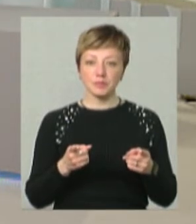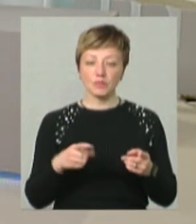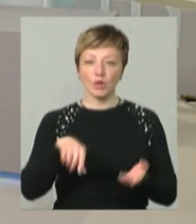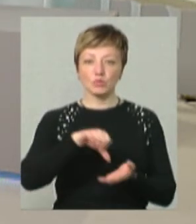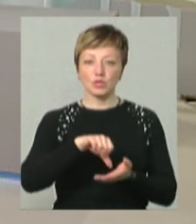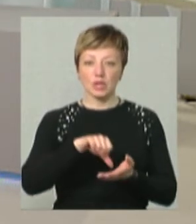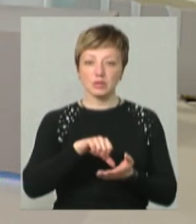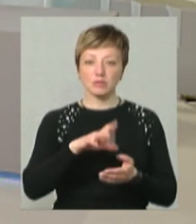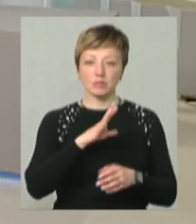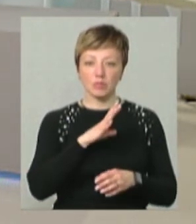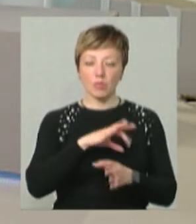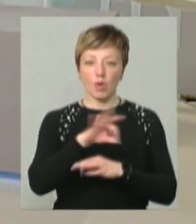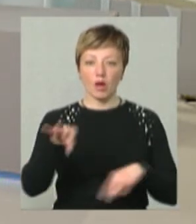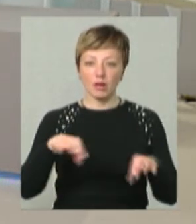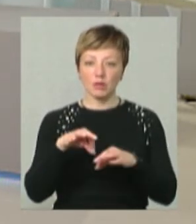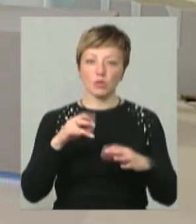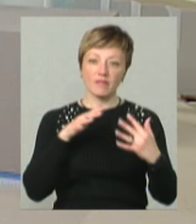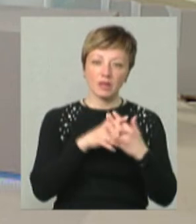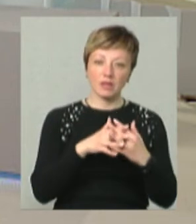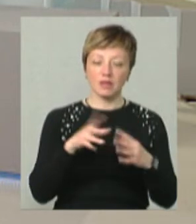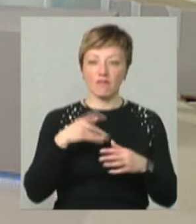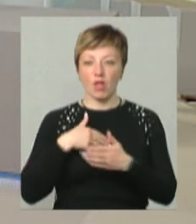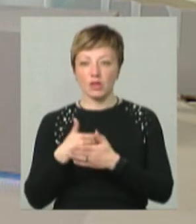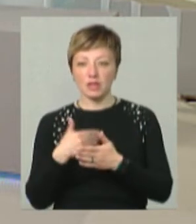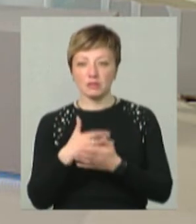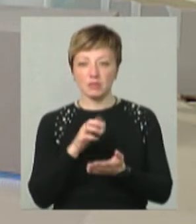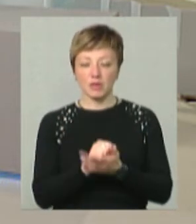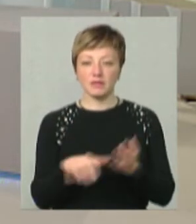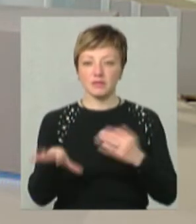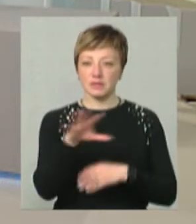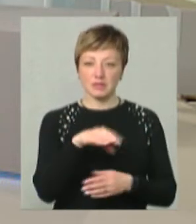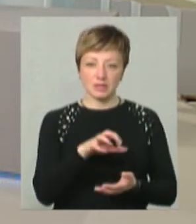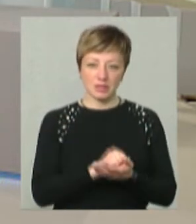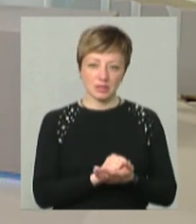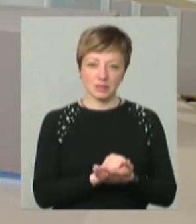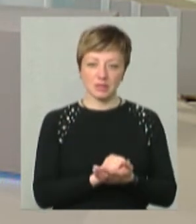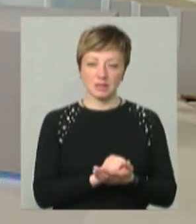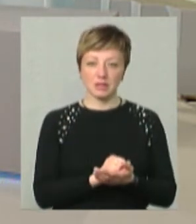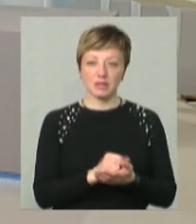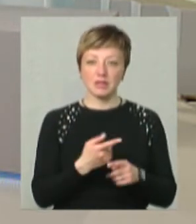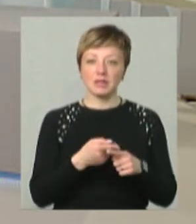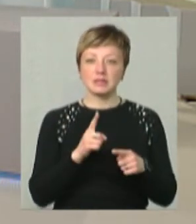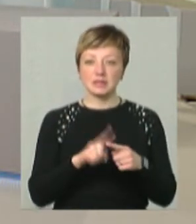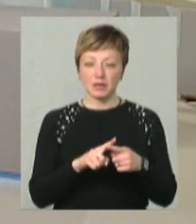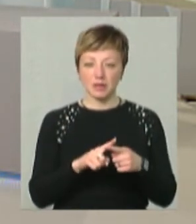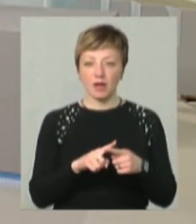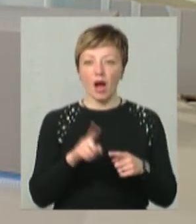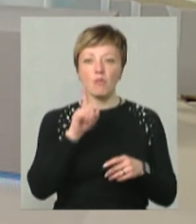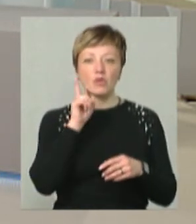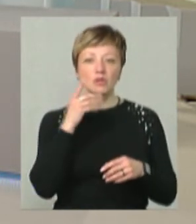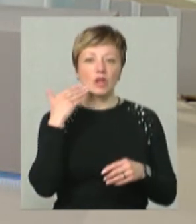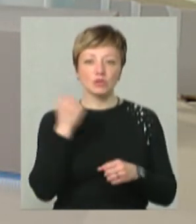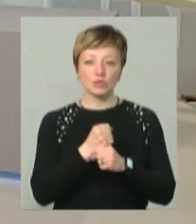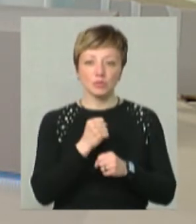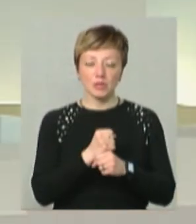учасників, які брали участь у проєктах, то й на війні, то й волонтерством займається. Дуже всі зайняті. Я маю цей сегмент театру. А молоді ж не легше